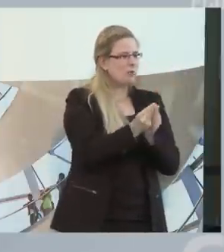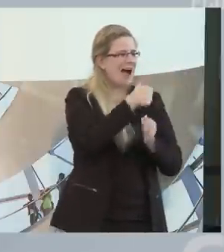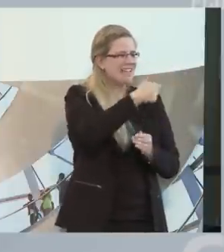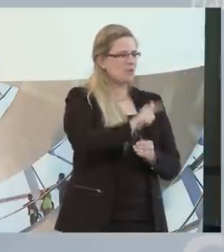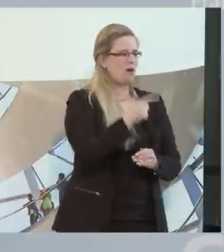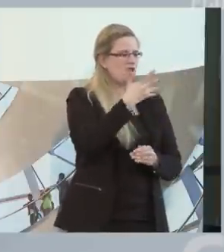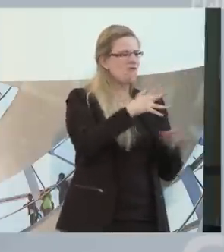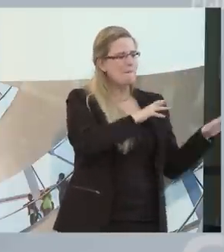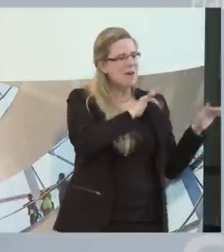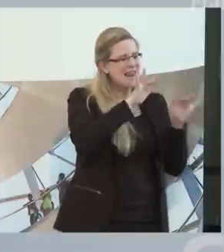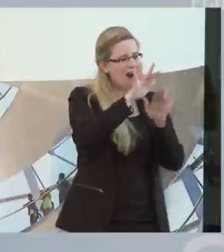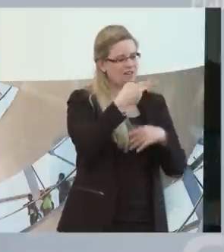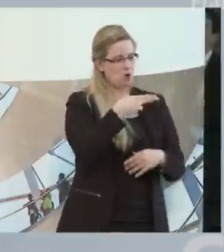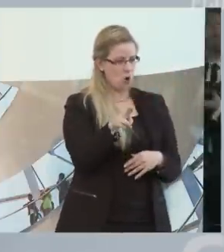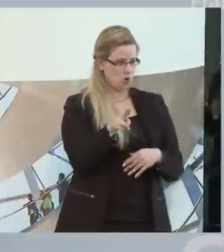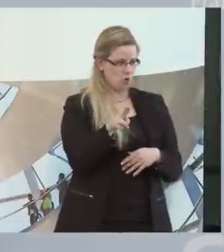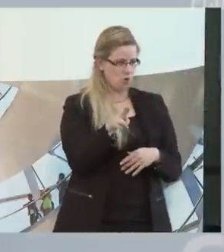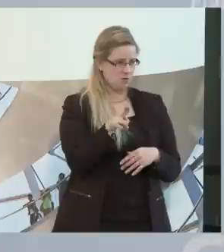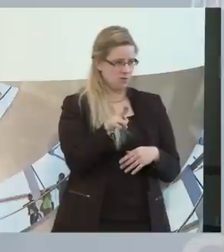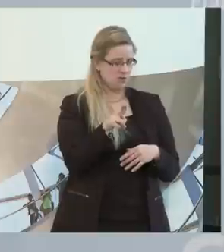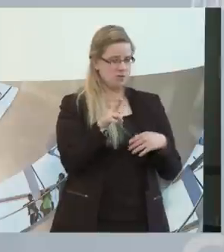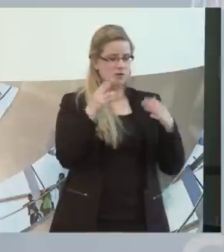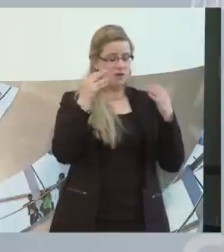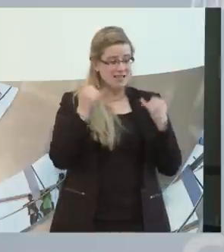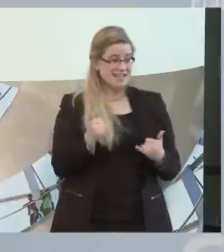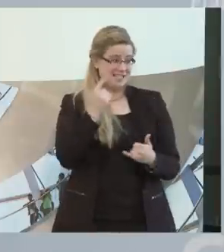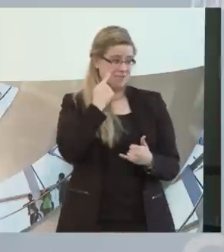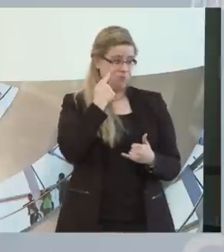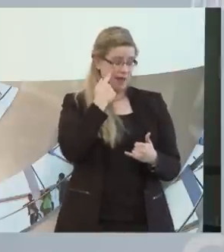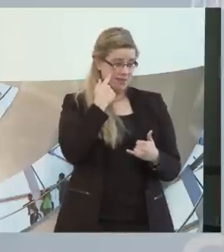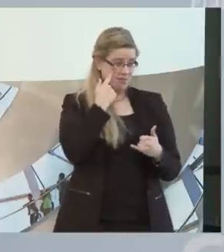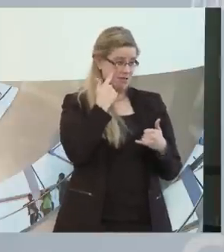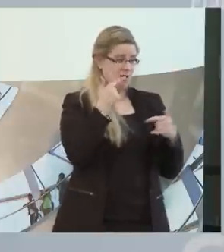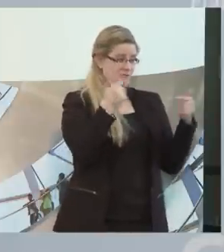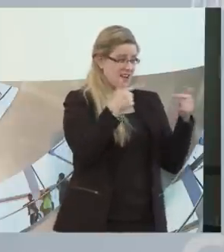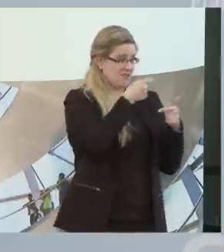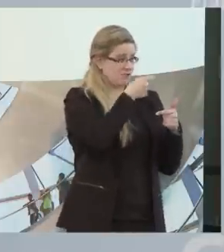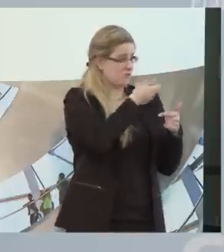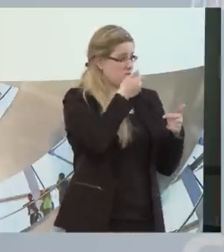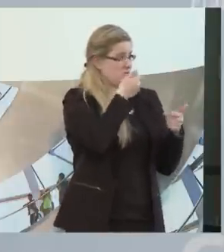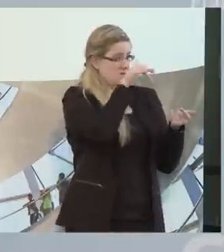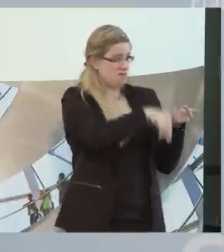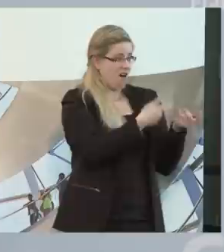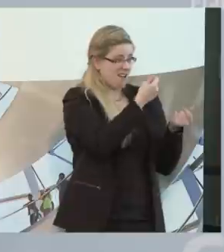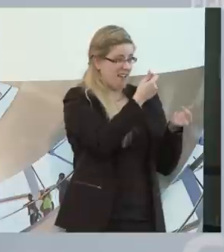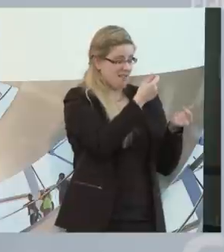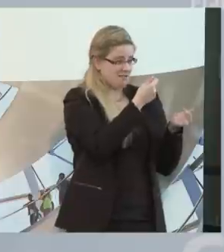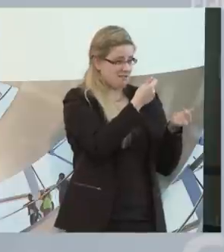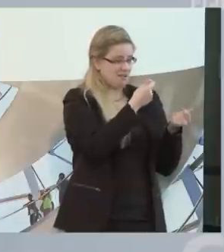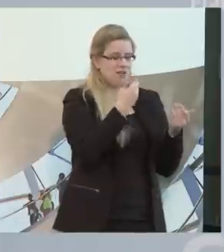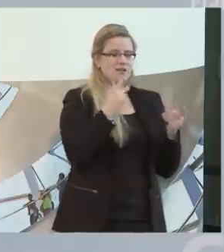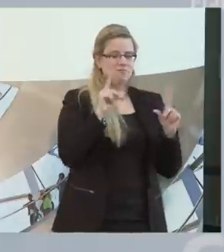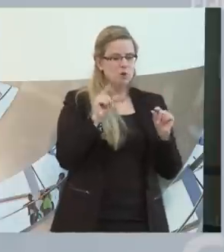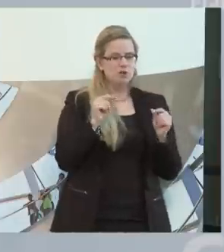Milliarden Euro, die sich in den jetzigen Leistungsspektrumen der Pflegeversicherung nicht darstellen lässt. Also wir können nicht in ein